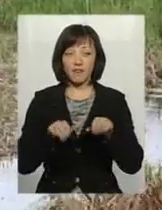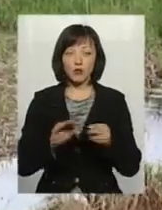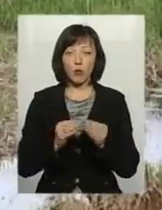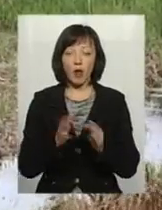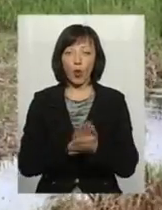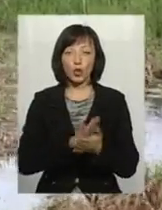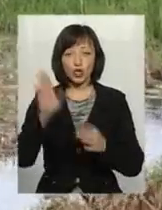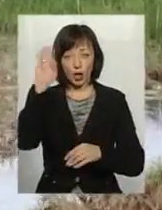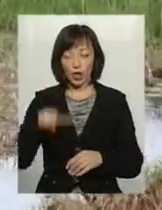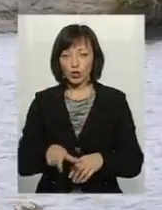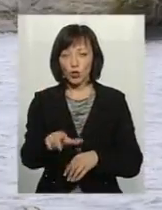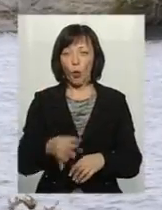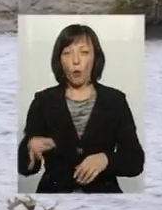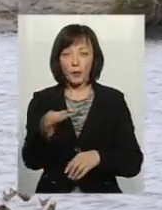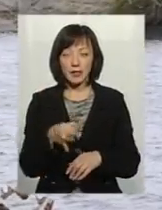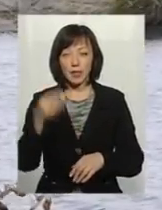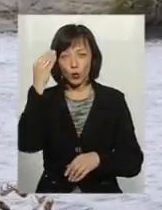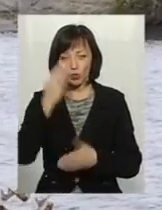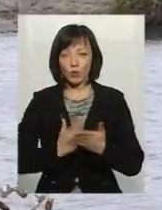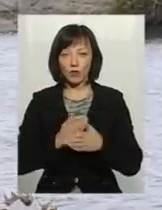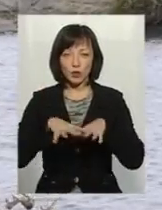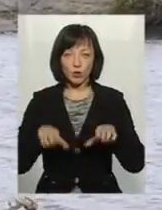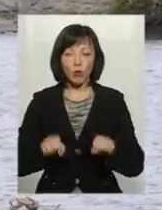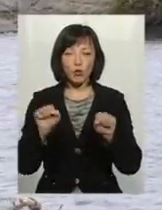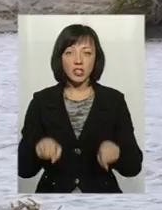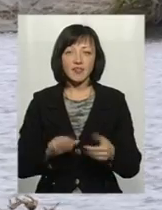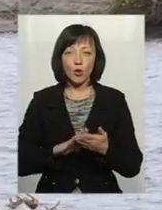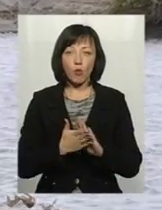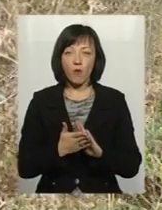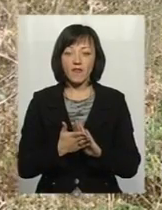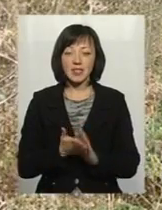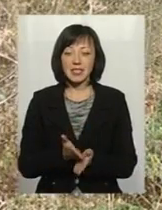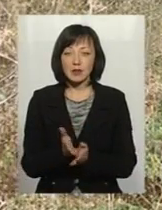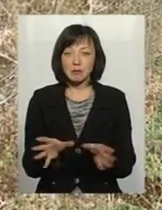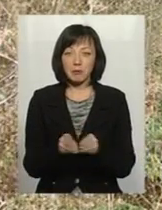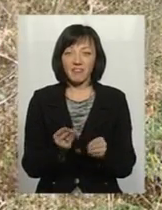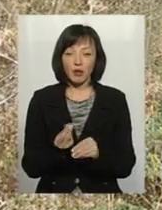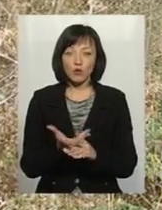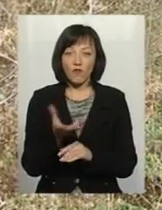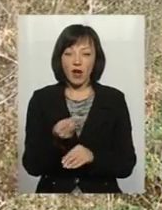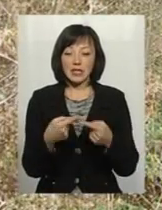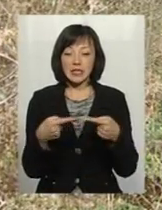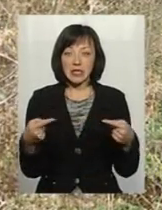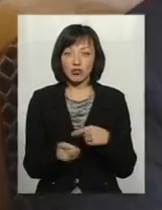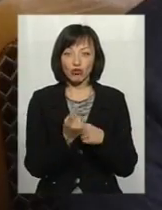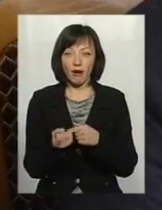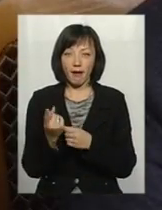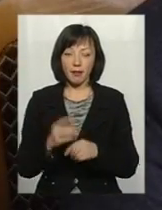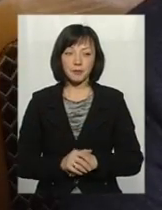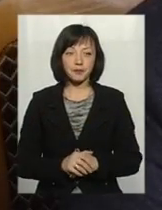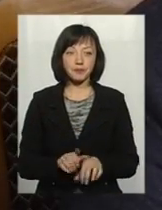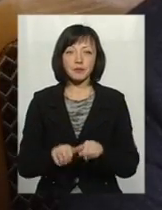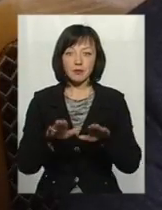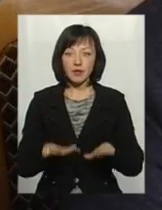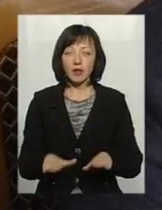Хмельниччини, на думку чиновників районного рівня, можливе тільки за умови цільового співфінансування із різних джерел. Для вирішення,